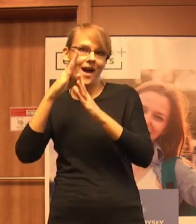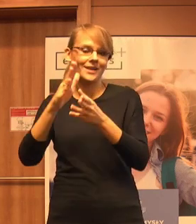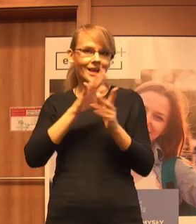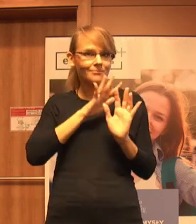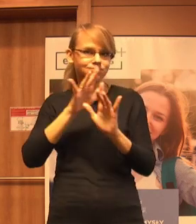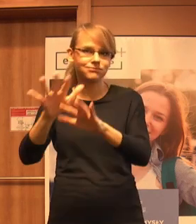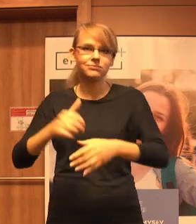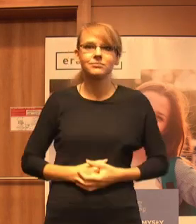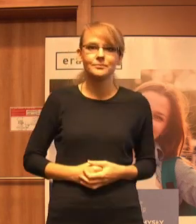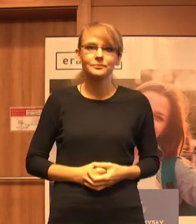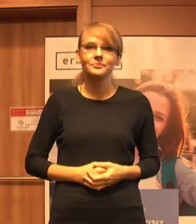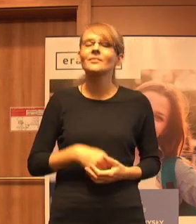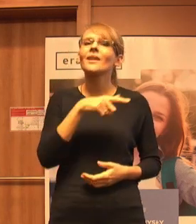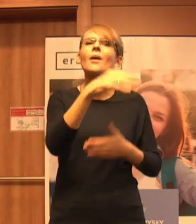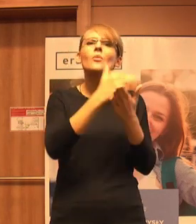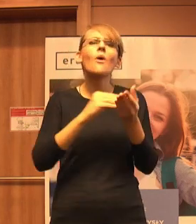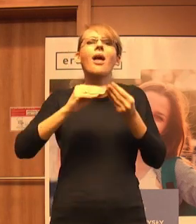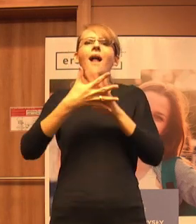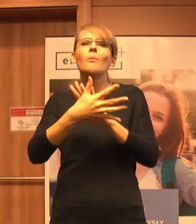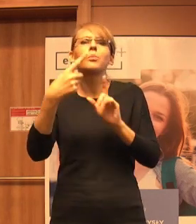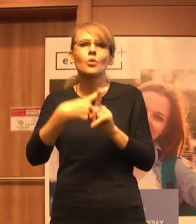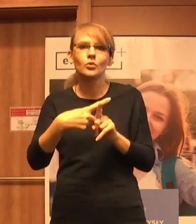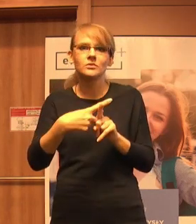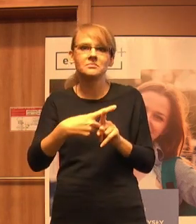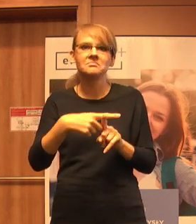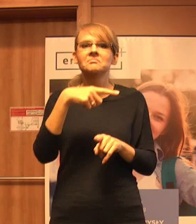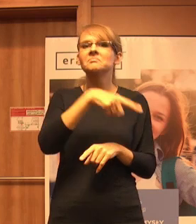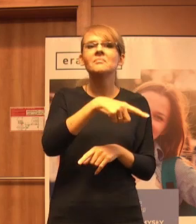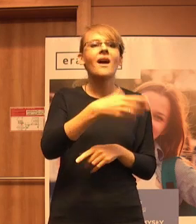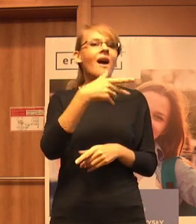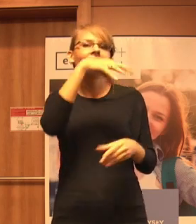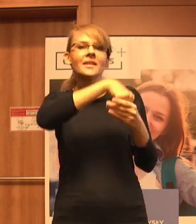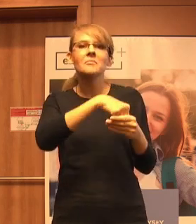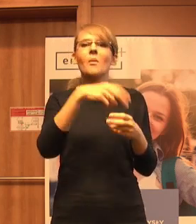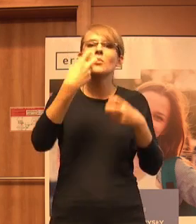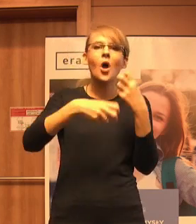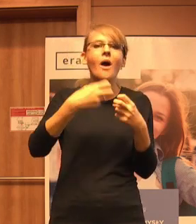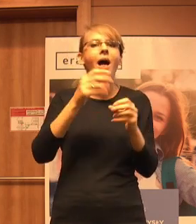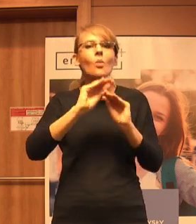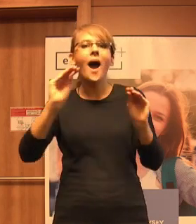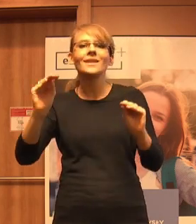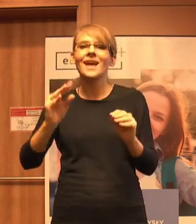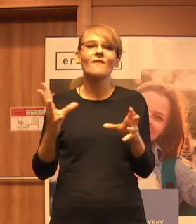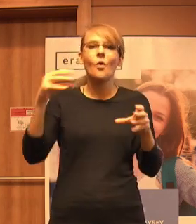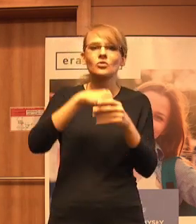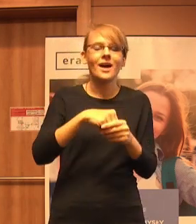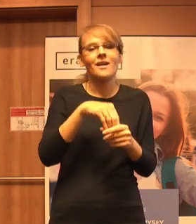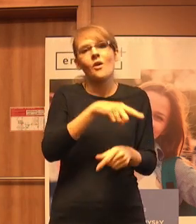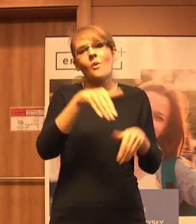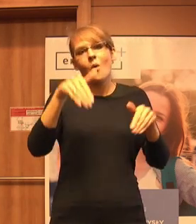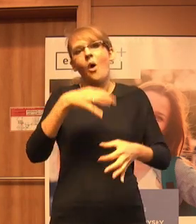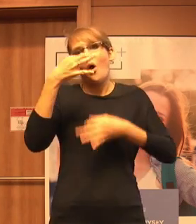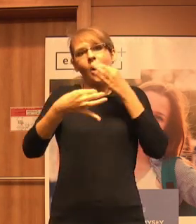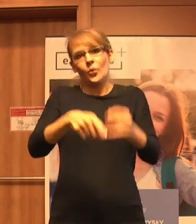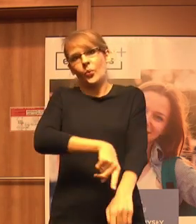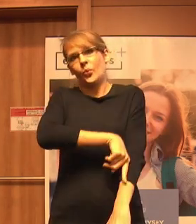O samym programie Erasmus+, jak on adresuje problem edukacji włączającej, można by mówić długo i to dzisiaj może nie